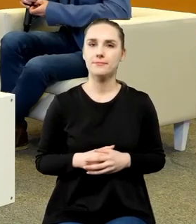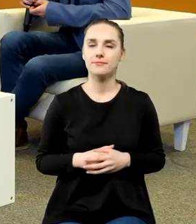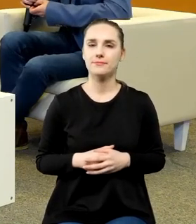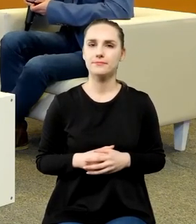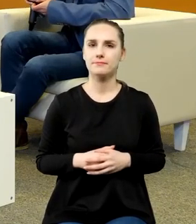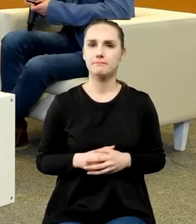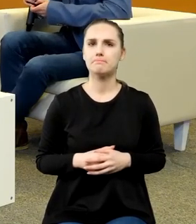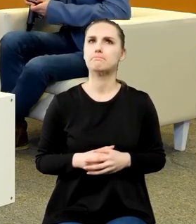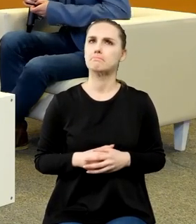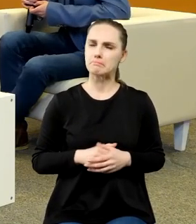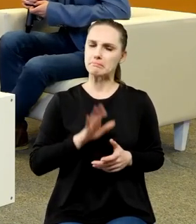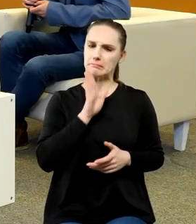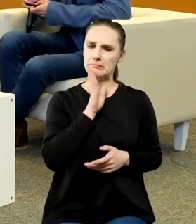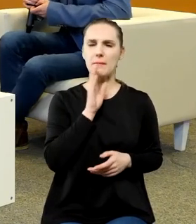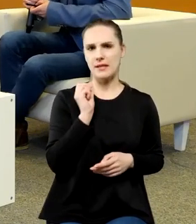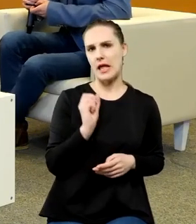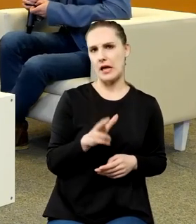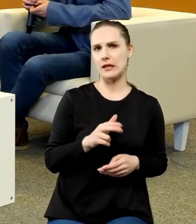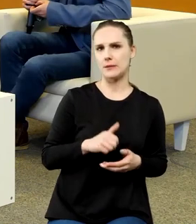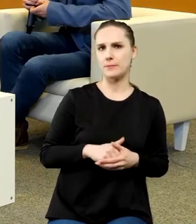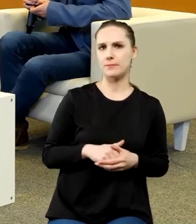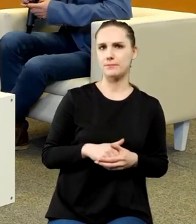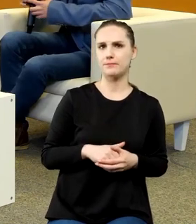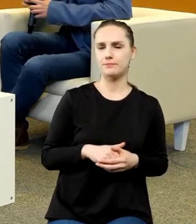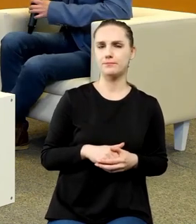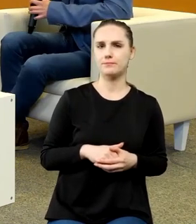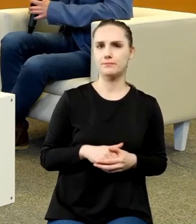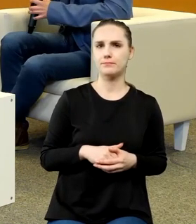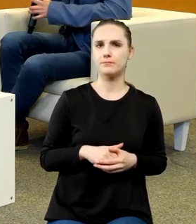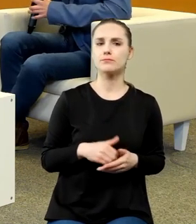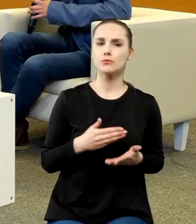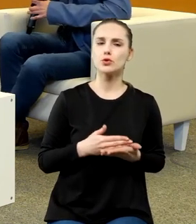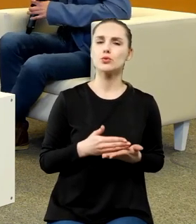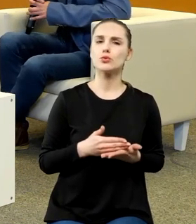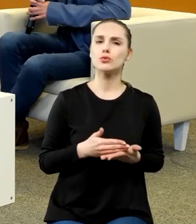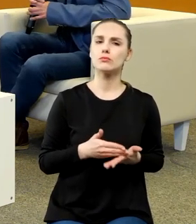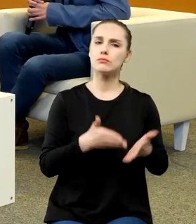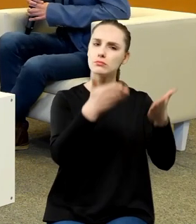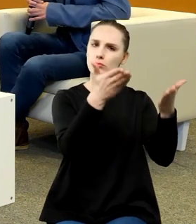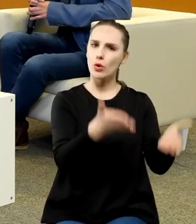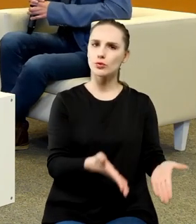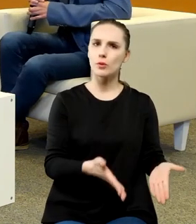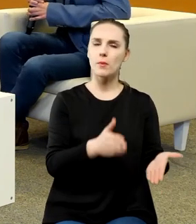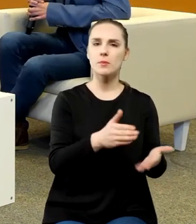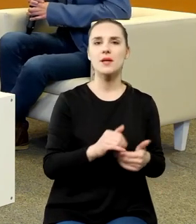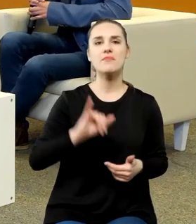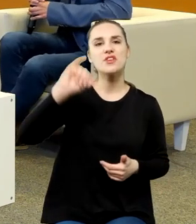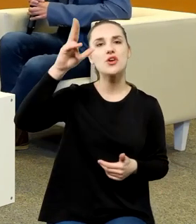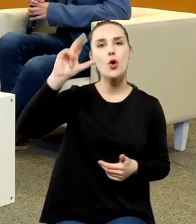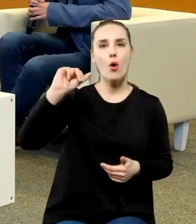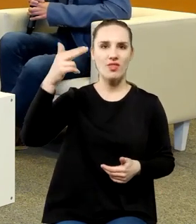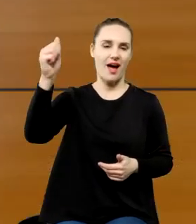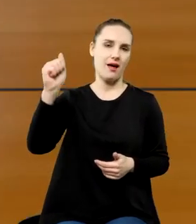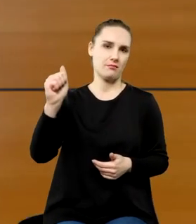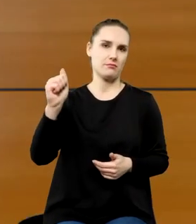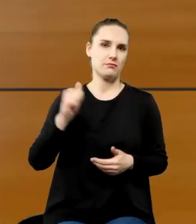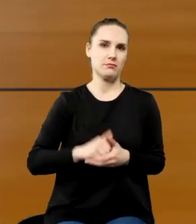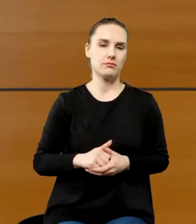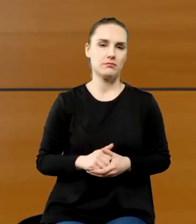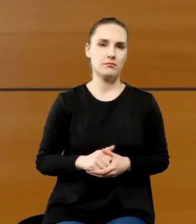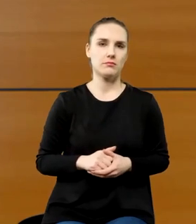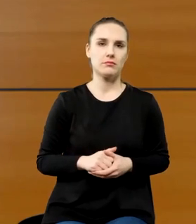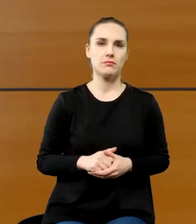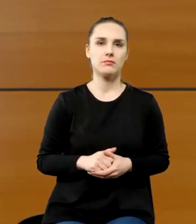Wydaje mi się, że tak. To znaczy tutaj już zaczyna się taka postać jakiejś ikony, o której też tutaj możemy